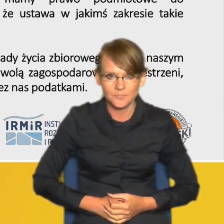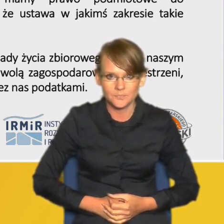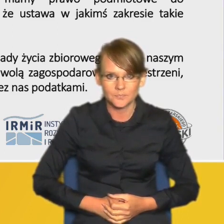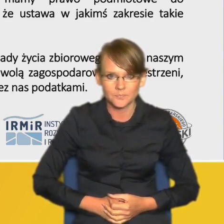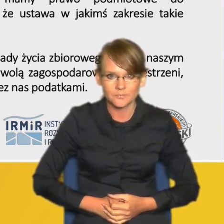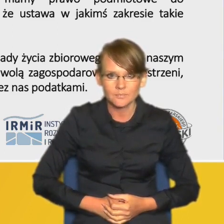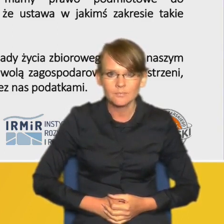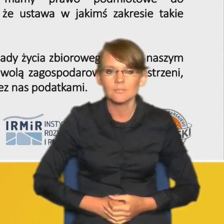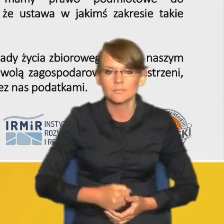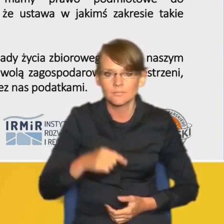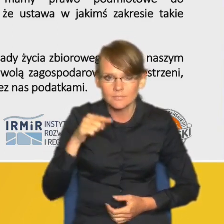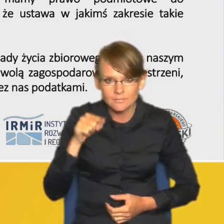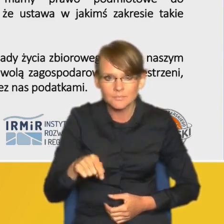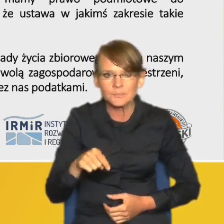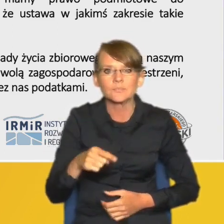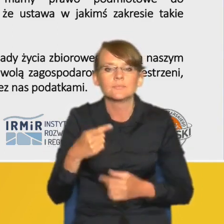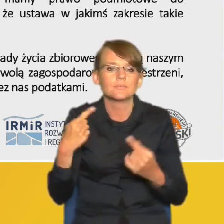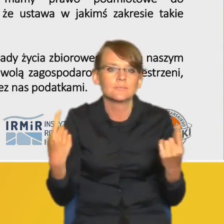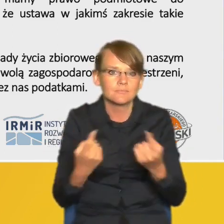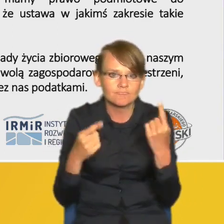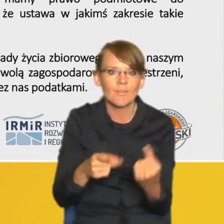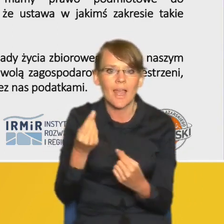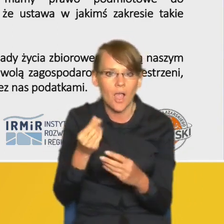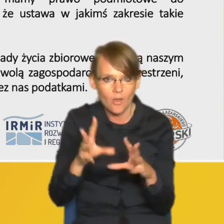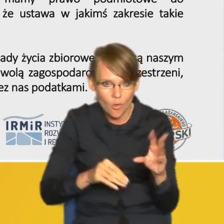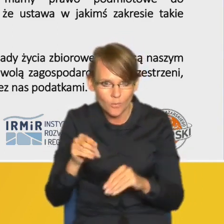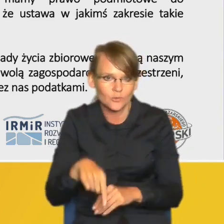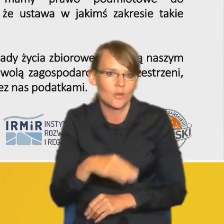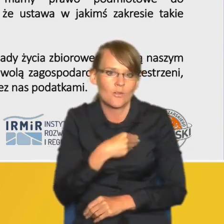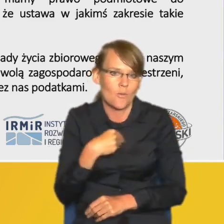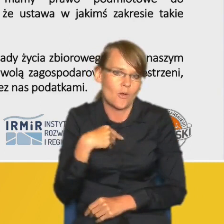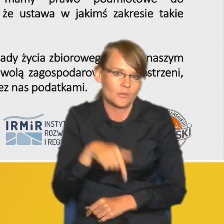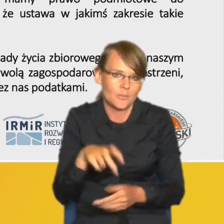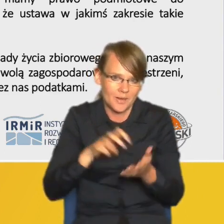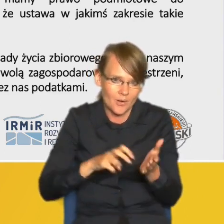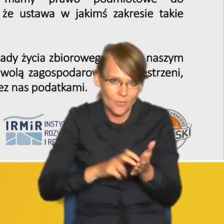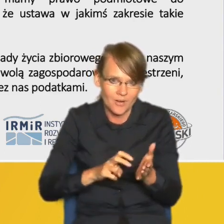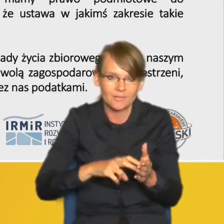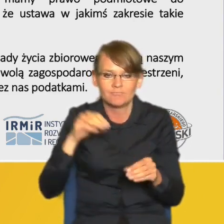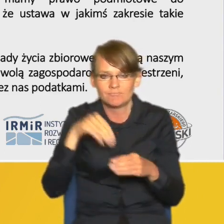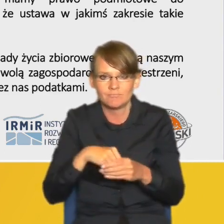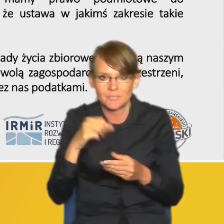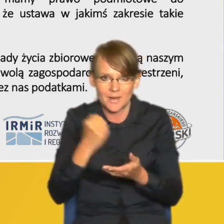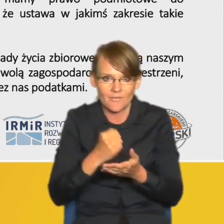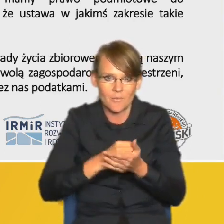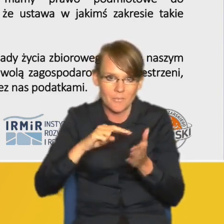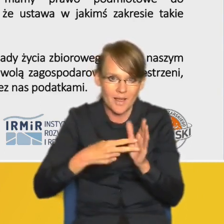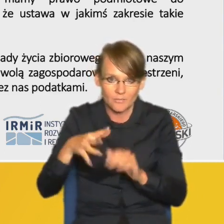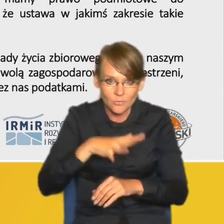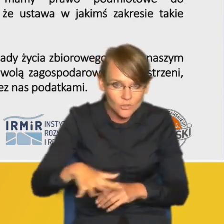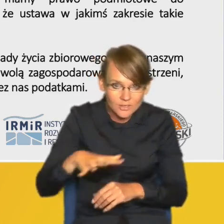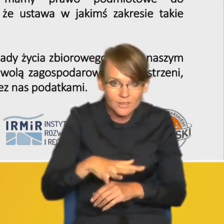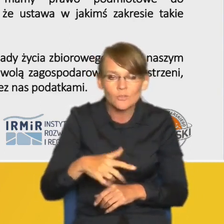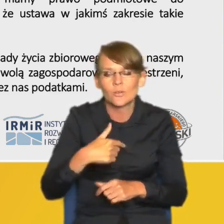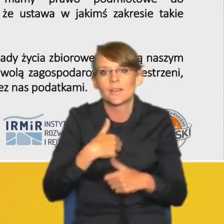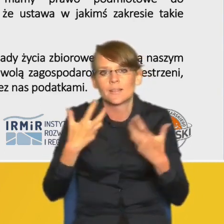ekonomicznego rzeczywiście brakuje w polskiej debacie o kwestiach planowania przestrzennego chciałbym z Państwem dzisiaj